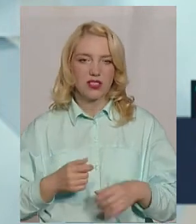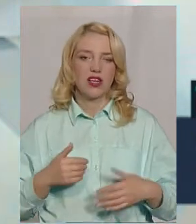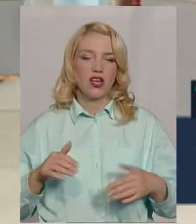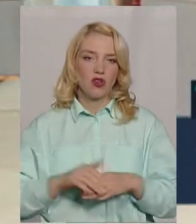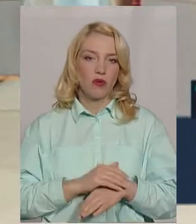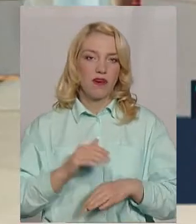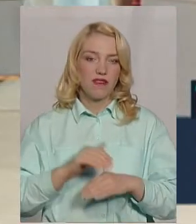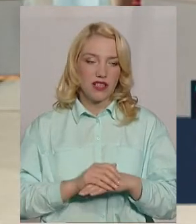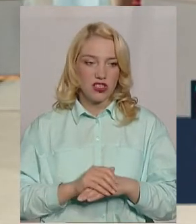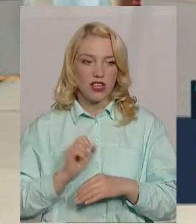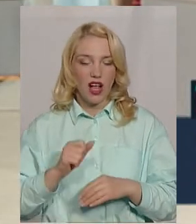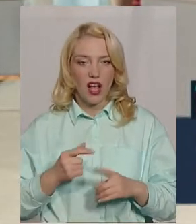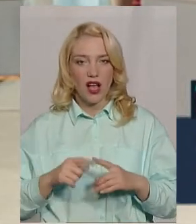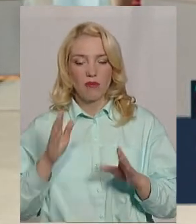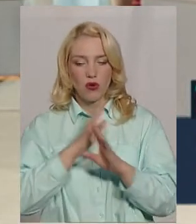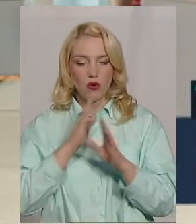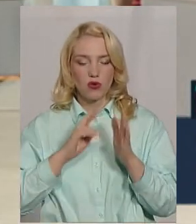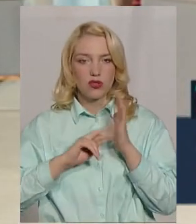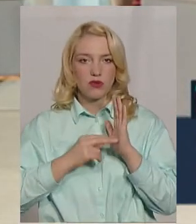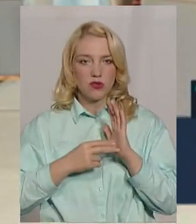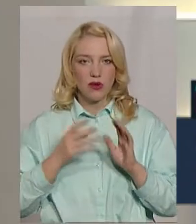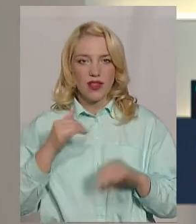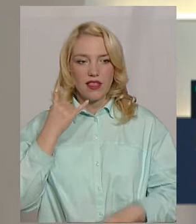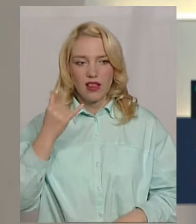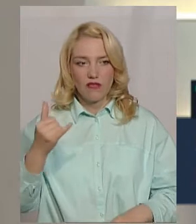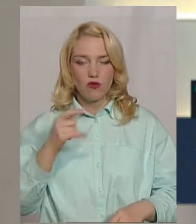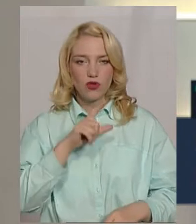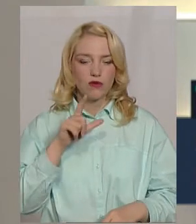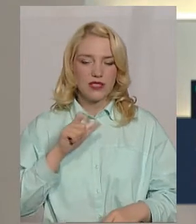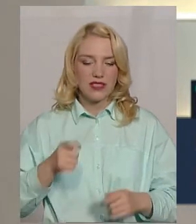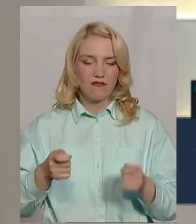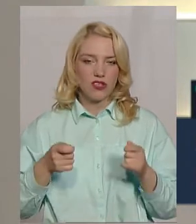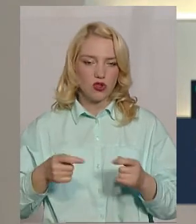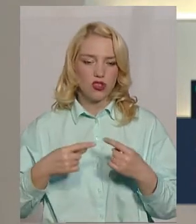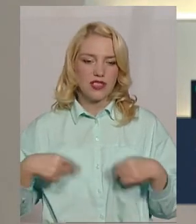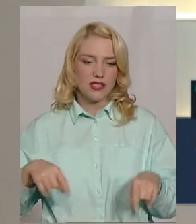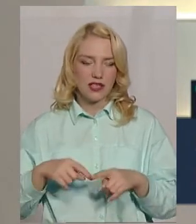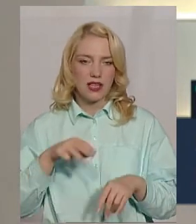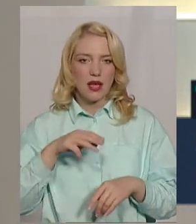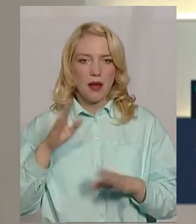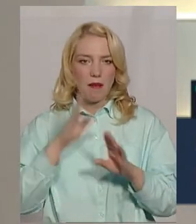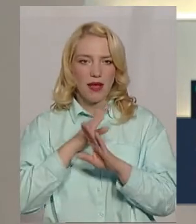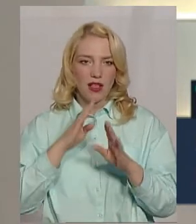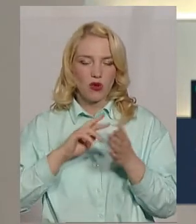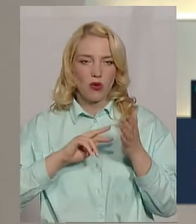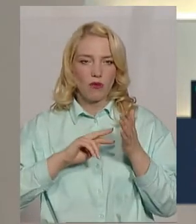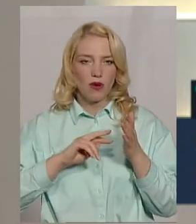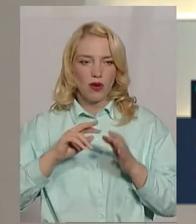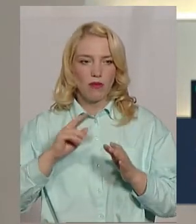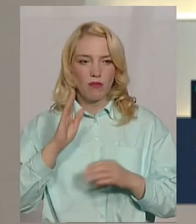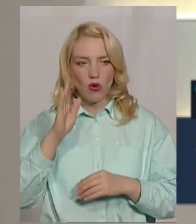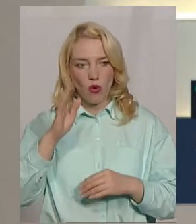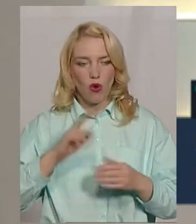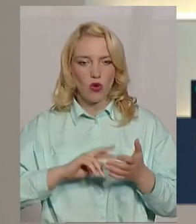вечір. Погоду спрогнозуємо телефоном із завідувачкою сектору метеопрогнозів Хмельницького обласного